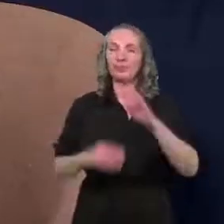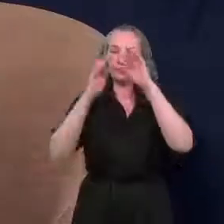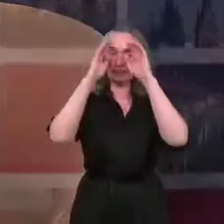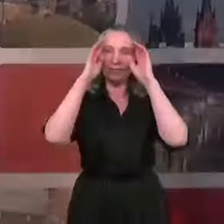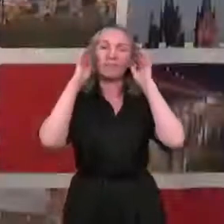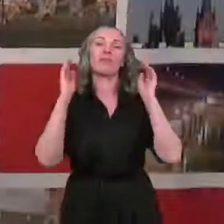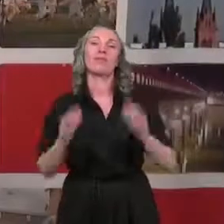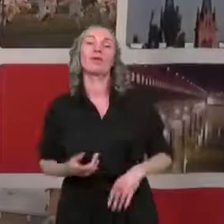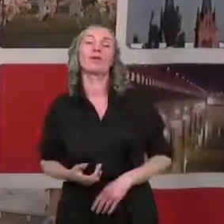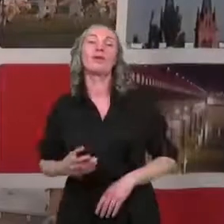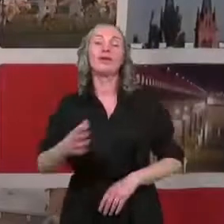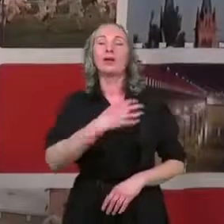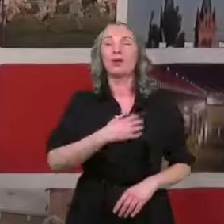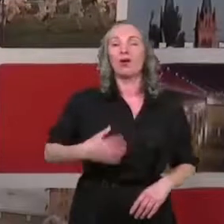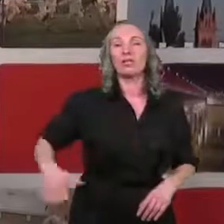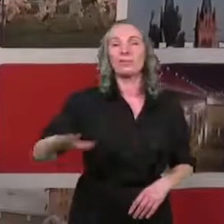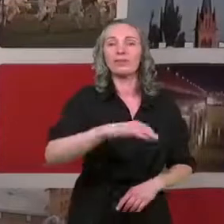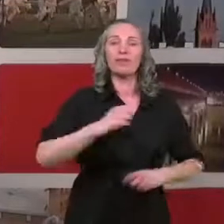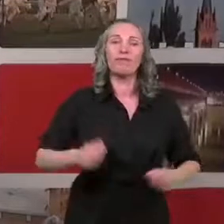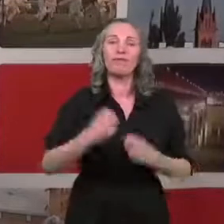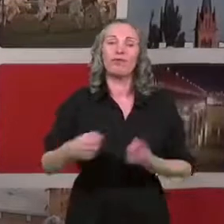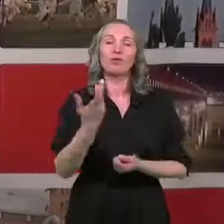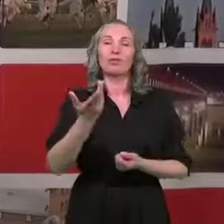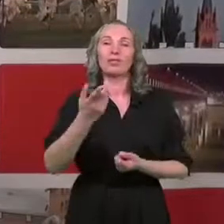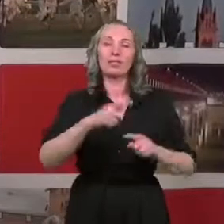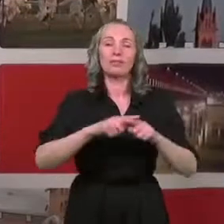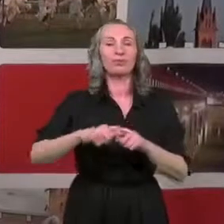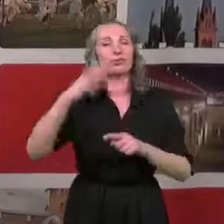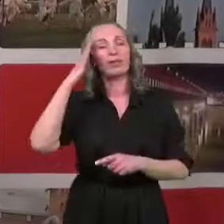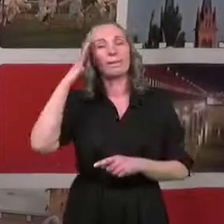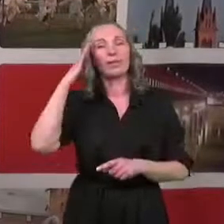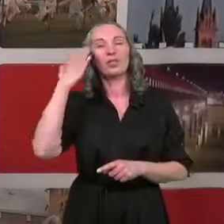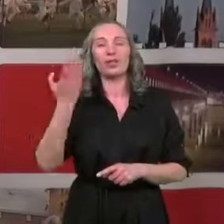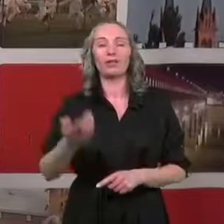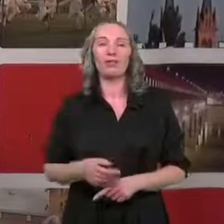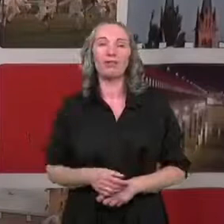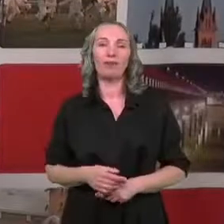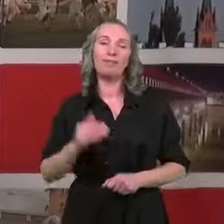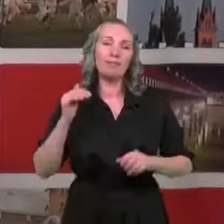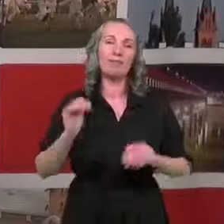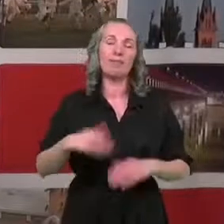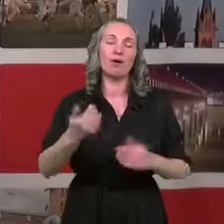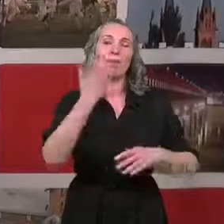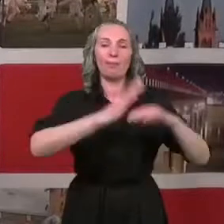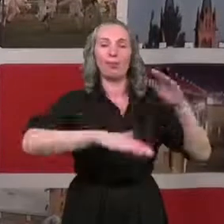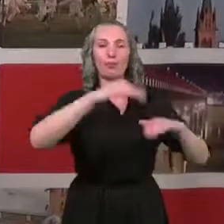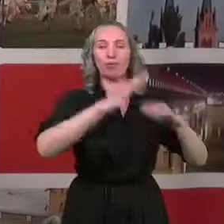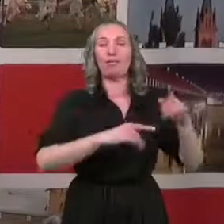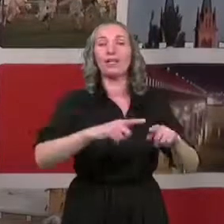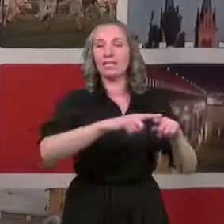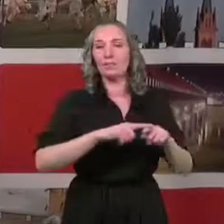Podmioty gospodarcze funkcjonujące w formie spółdzielni mieszkaniowych mają możliwość budowania